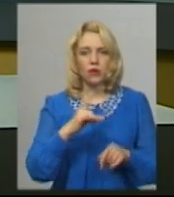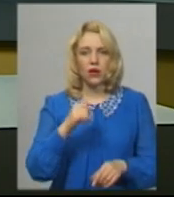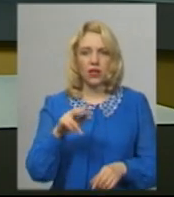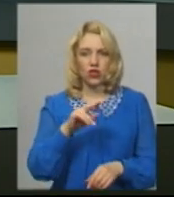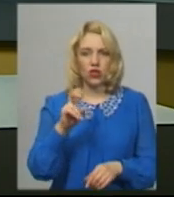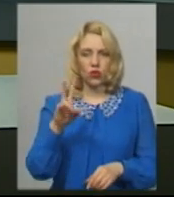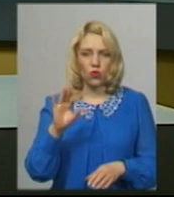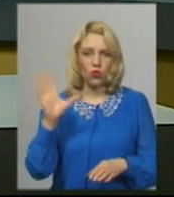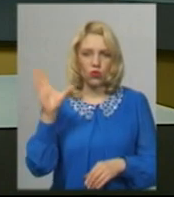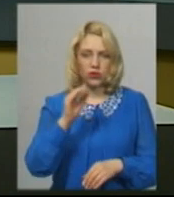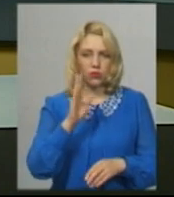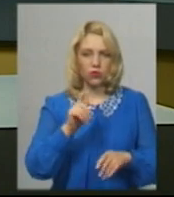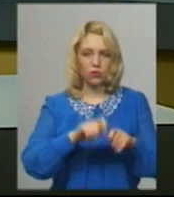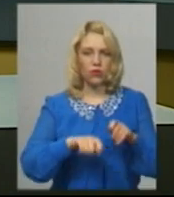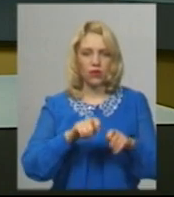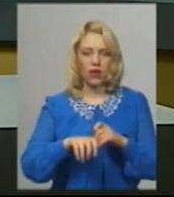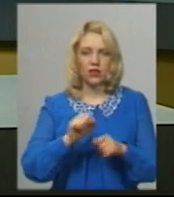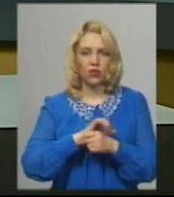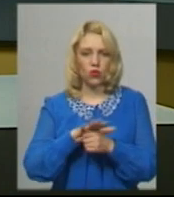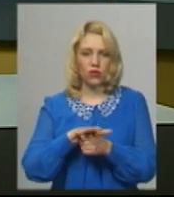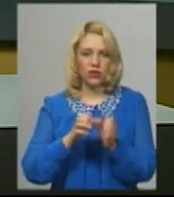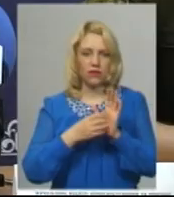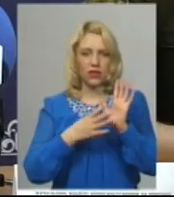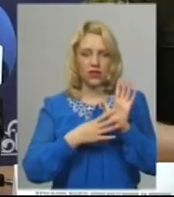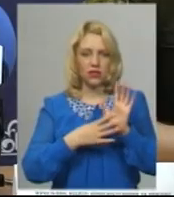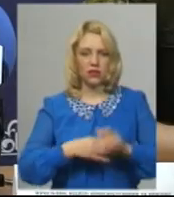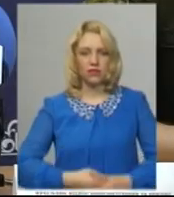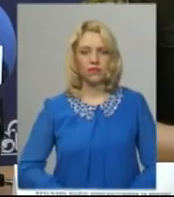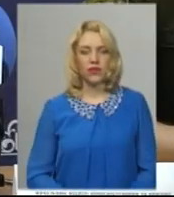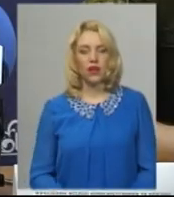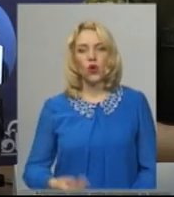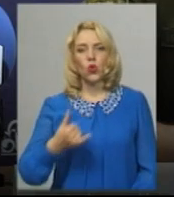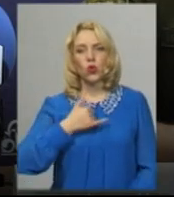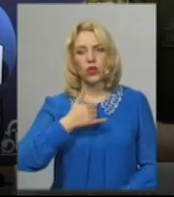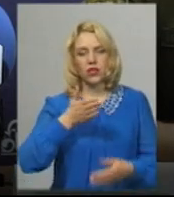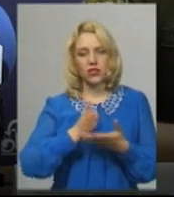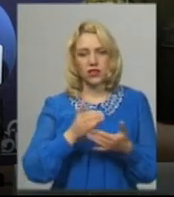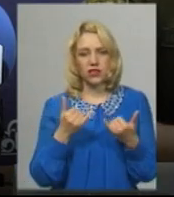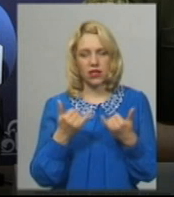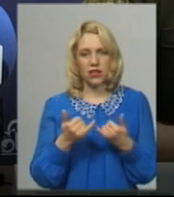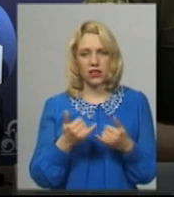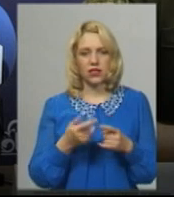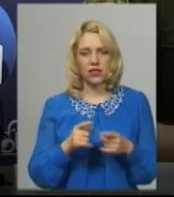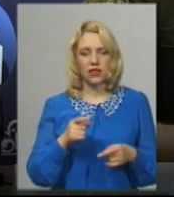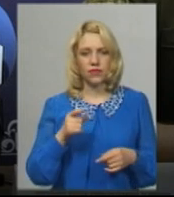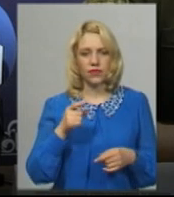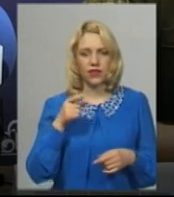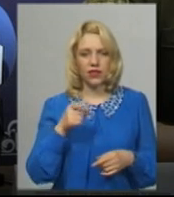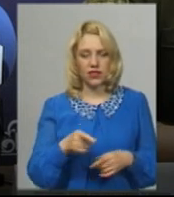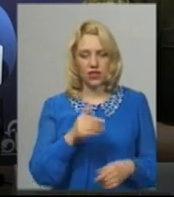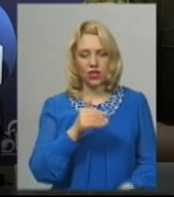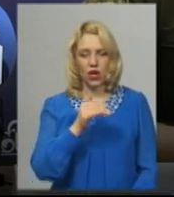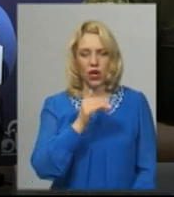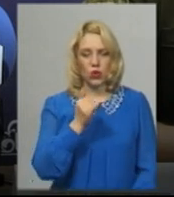призовників перевірятимуть на ковід-19. У нас є зараз до тисячі ФАТ-тестів і